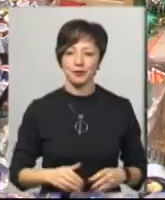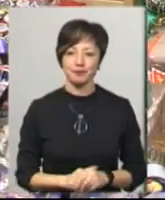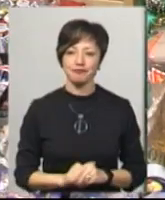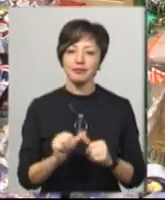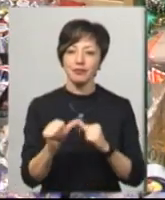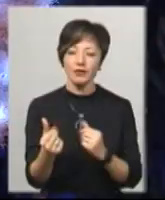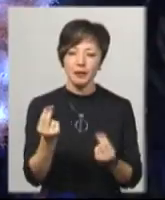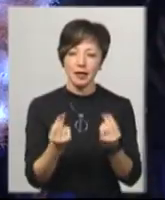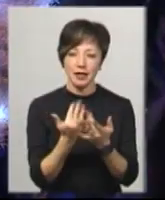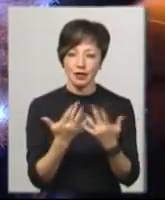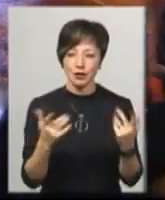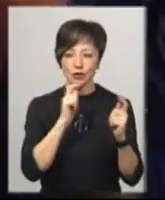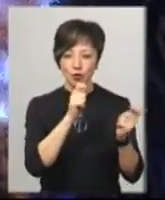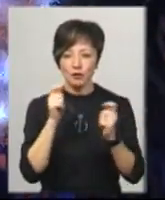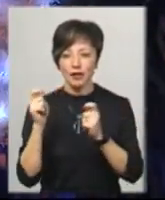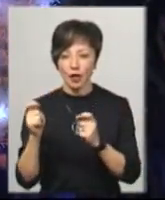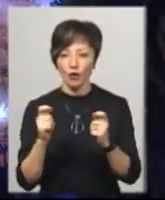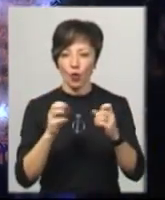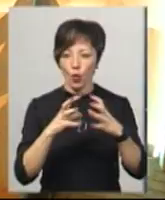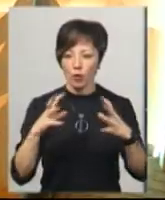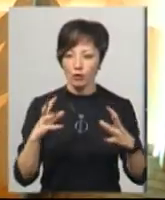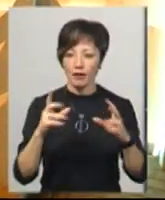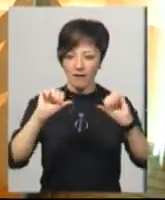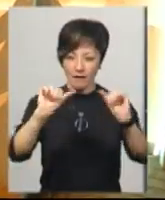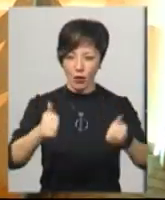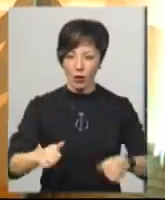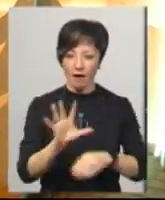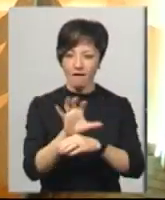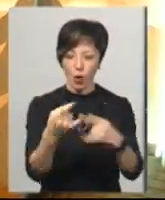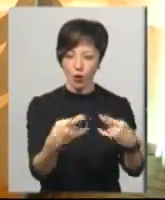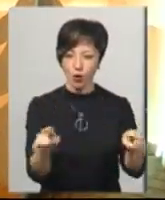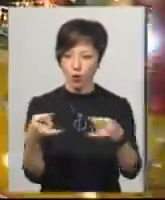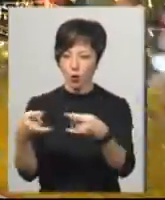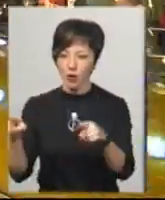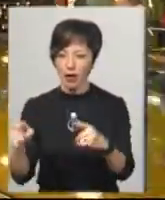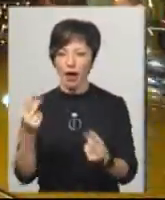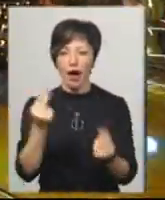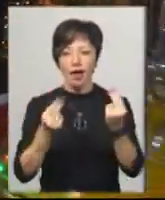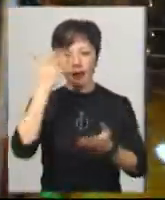іграшок, новорічних сувнірів і кульок, з'явилися світодіодні фігури і фотозони та атракціони.